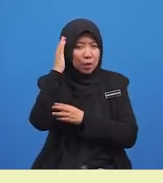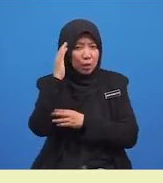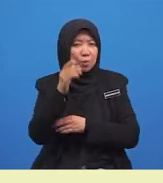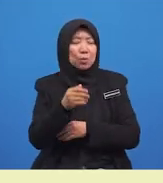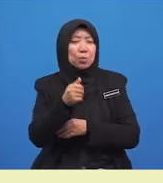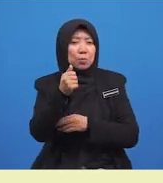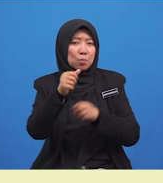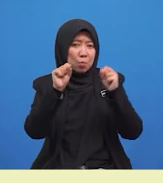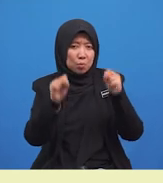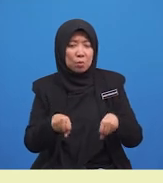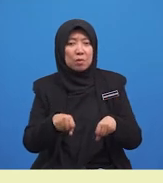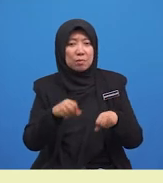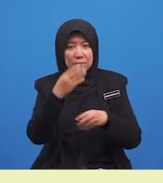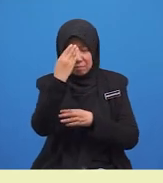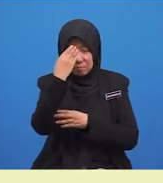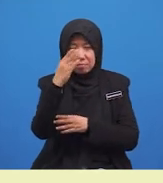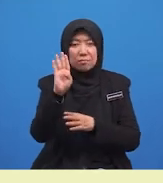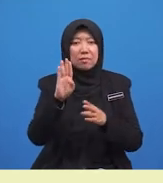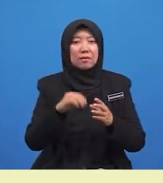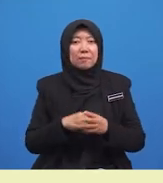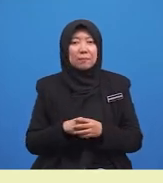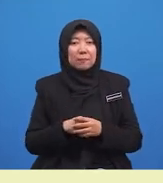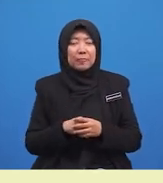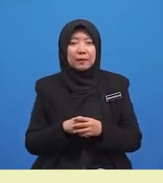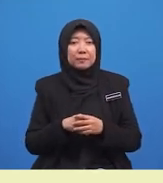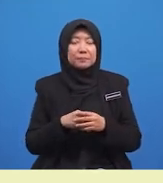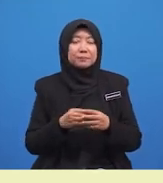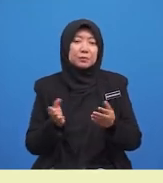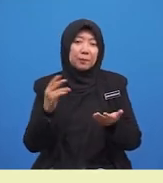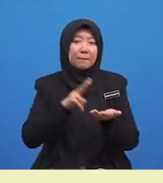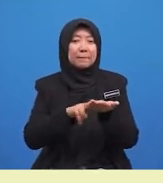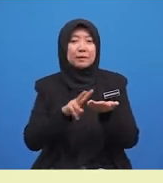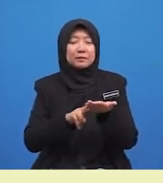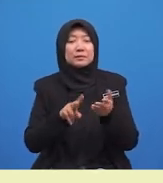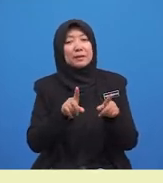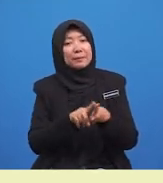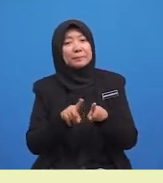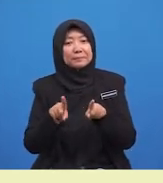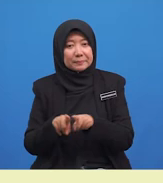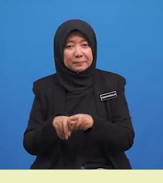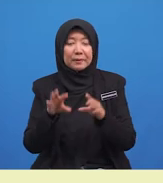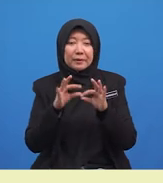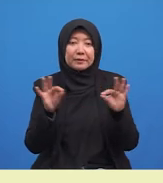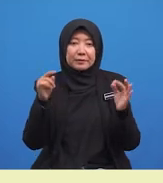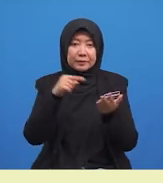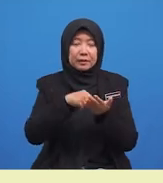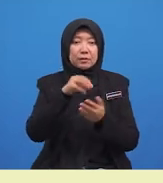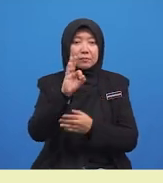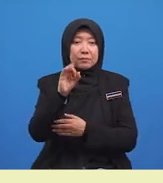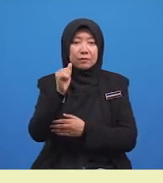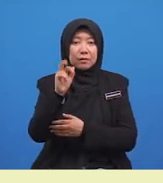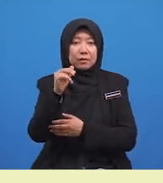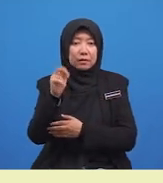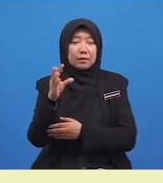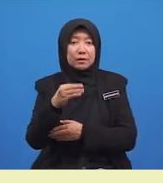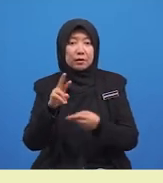murid yang bijak. Ayuh kita baca sama-sama ayat ini. Farhana dan rakan